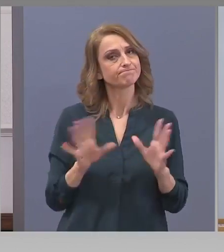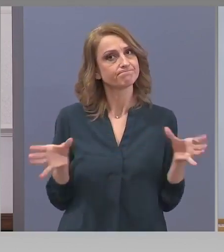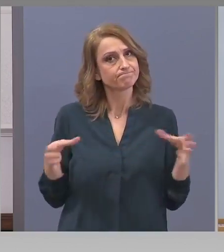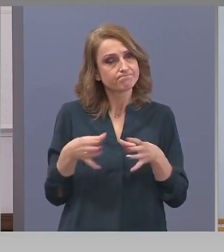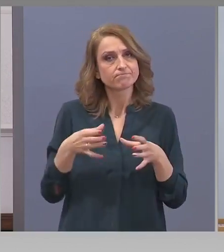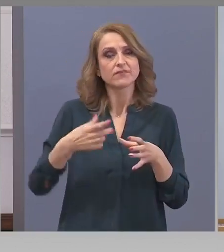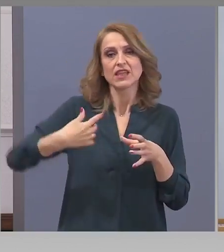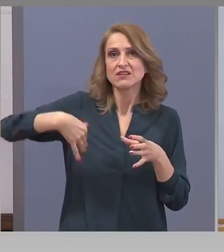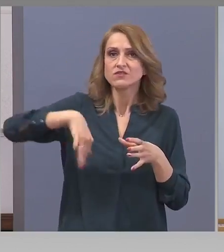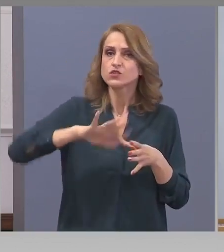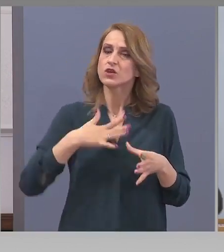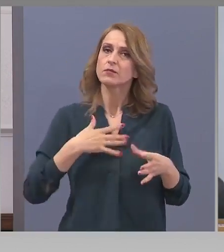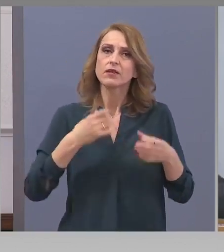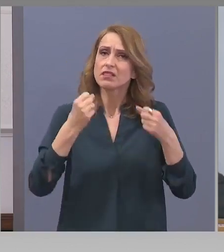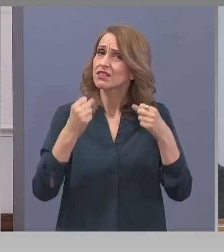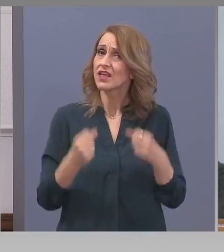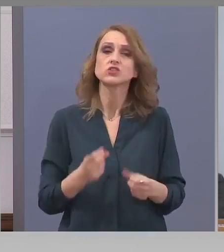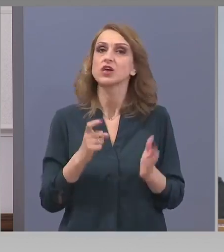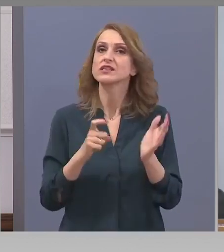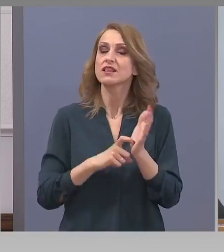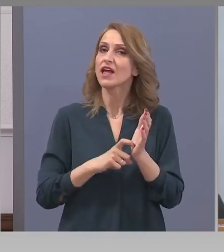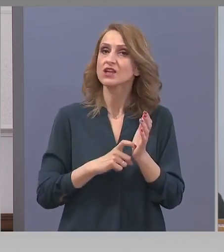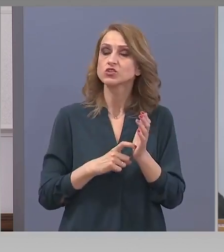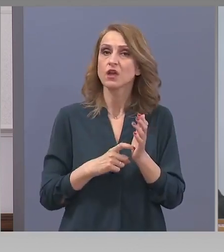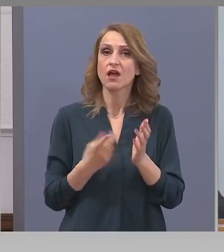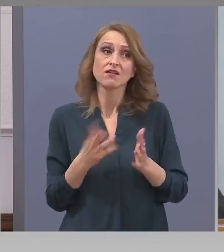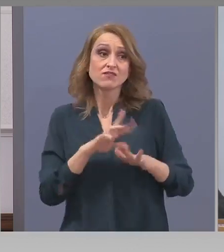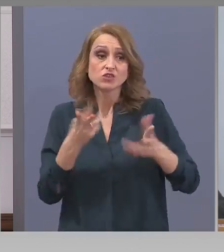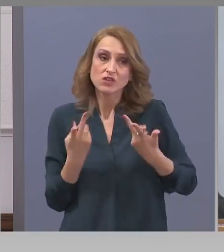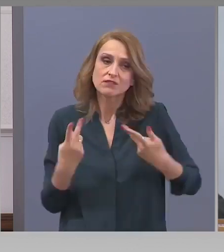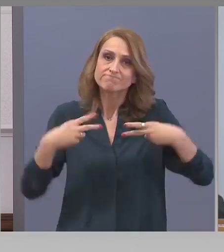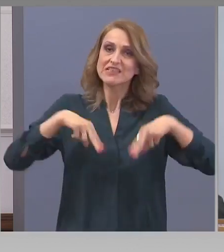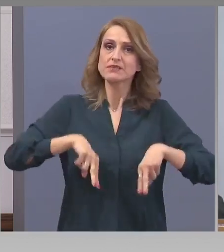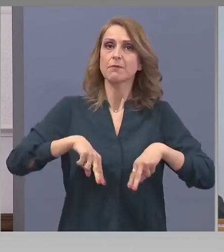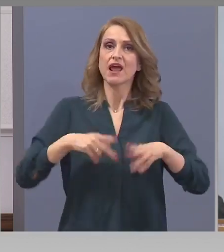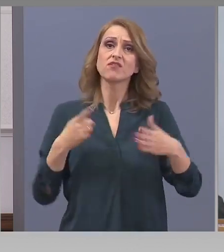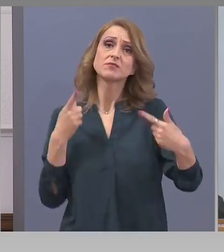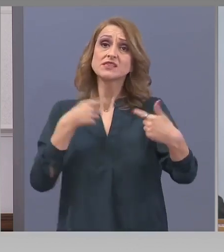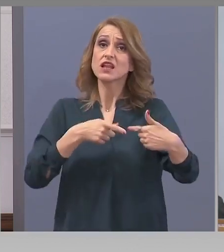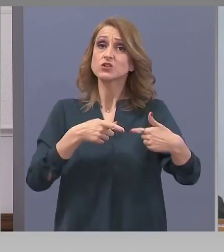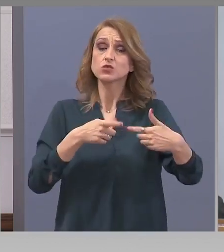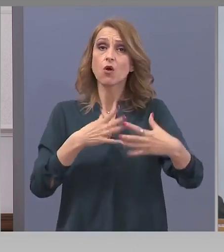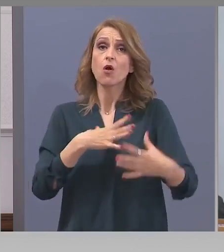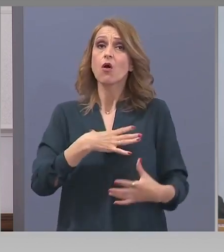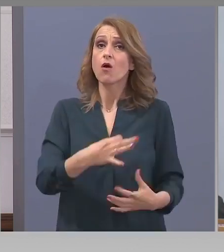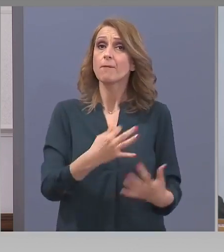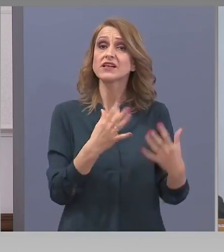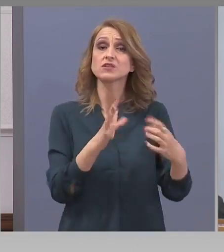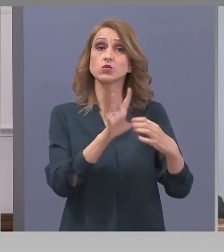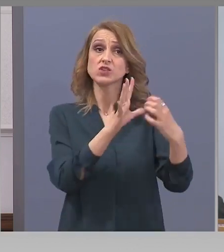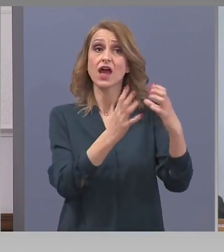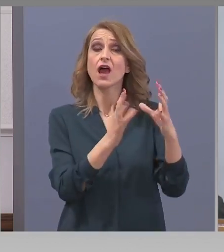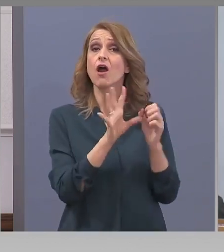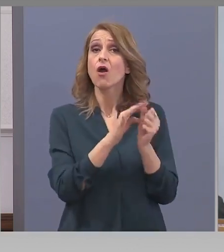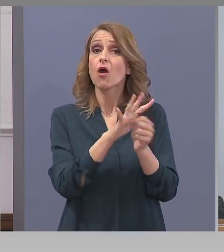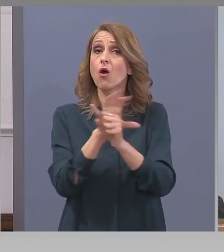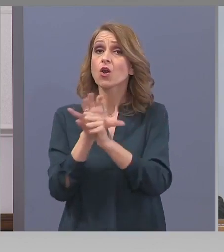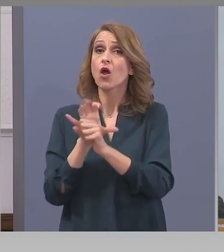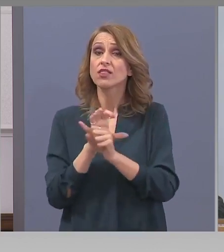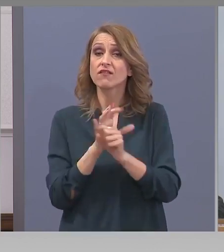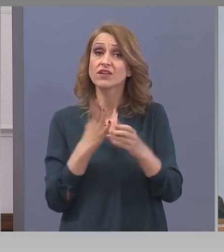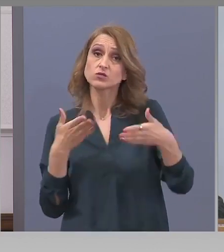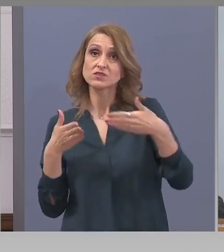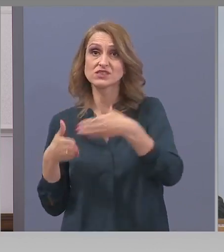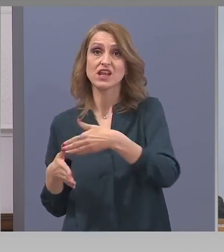в този решаваш за обществото момент да се изправи срещу опасността, която е надвиснала от него и да търси най-добрите